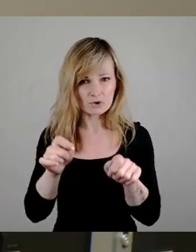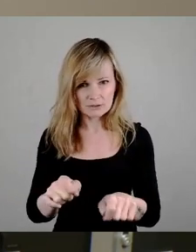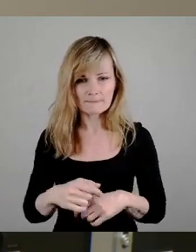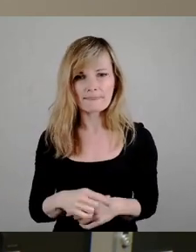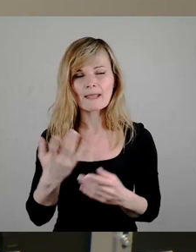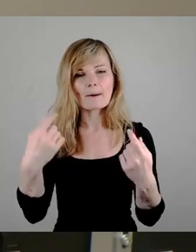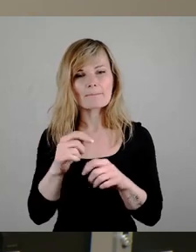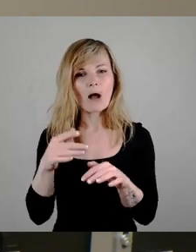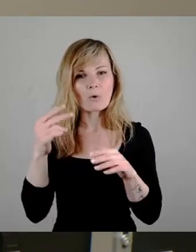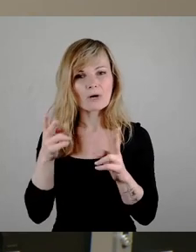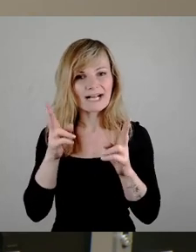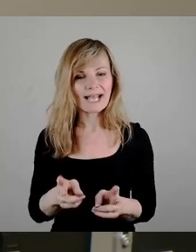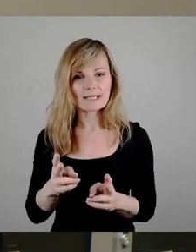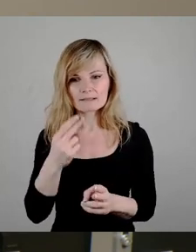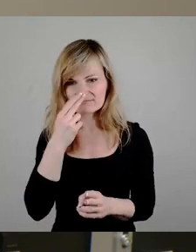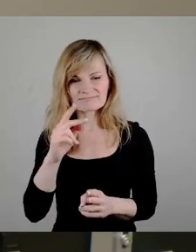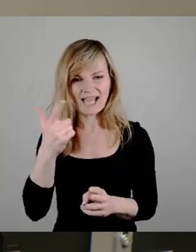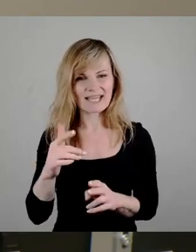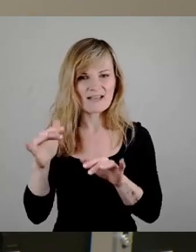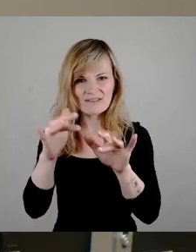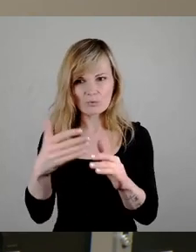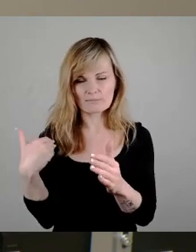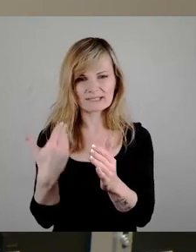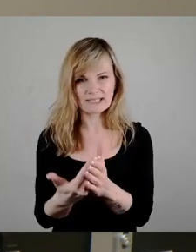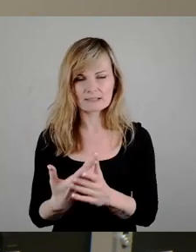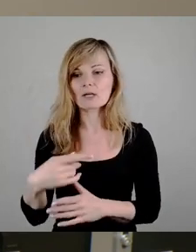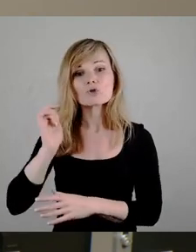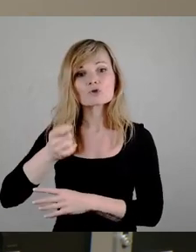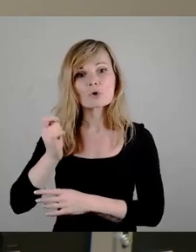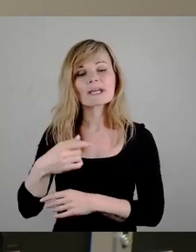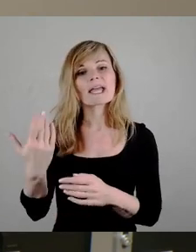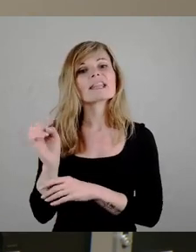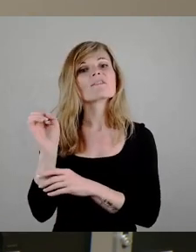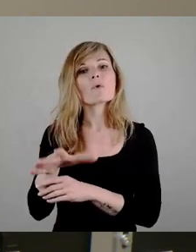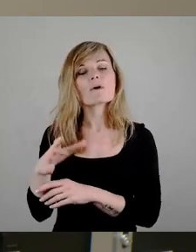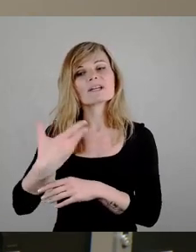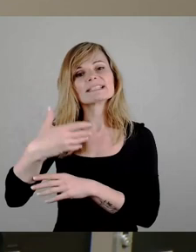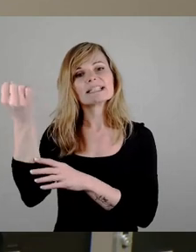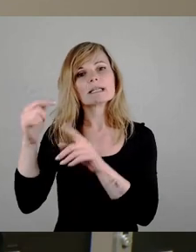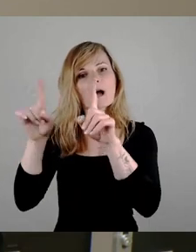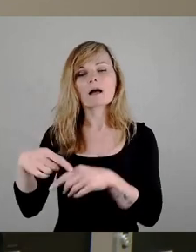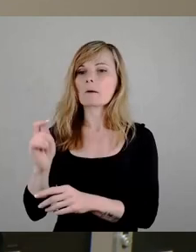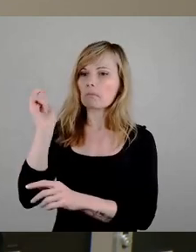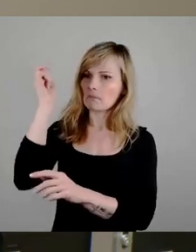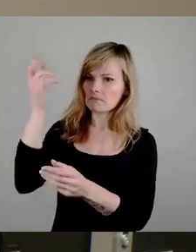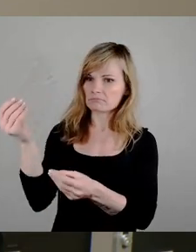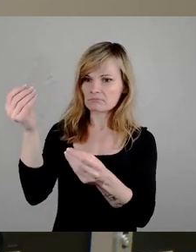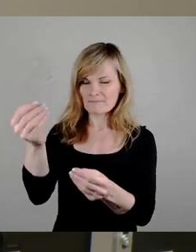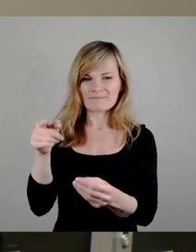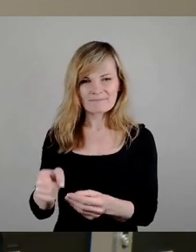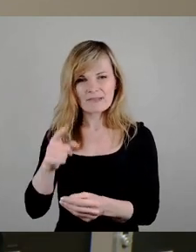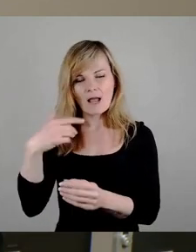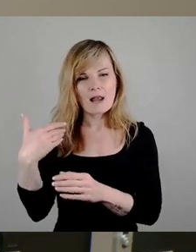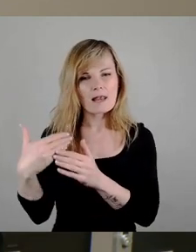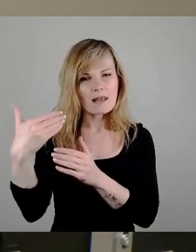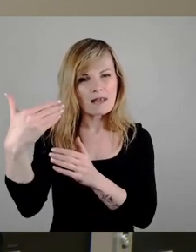Wirkung. Die Jury hat einen Wurf zum Siegerentwurf gekürt, der sich voraussichtlich nur mit einem aufwändigen und langwierigen Umlegungsverfahren überhaupt